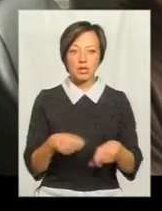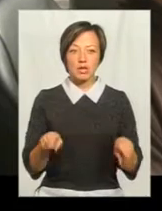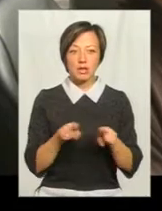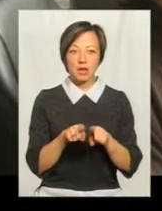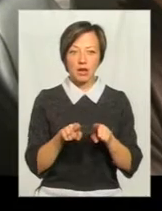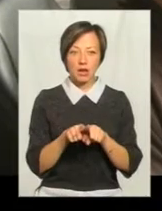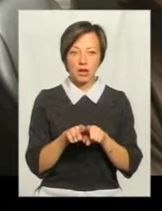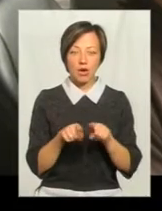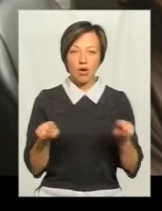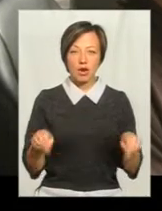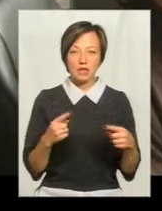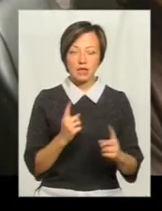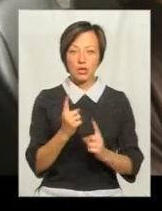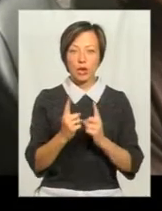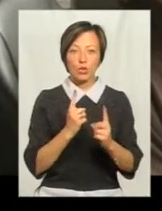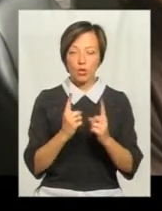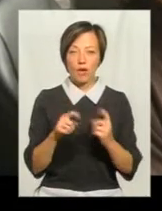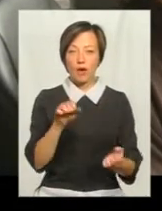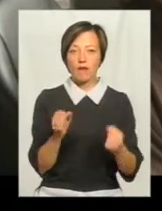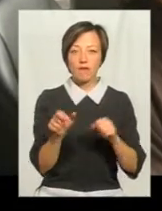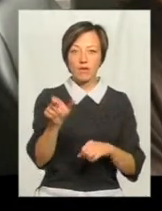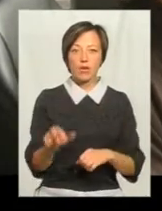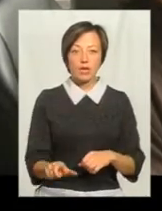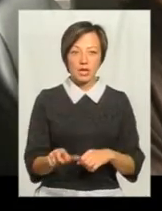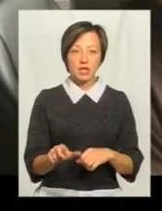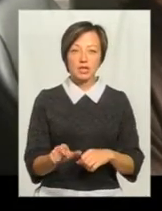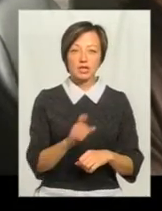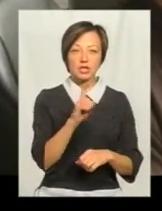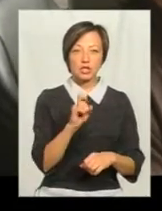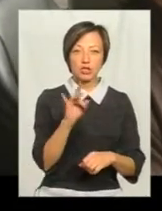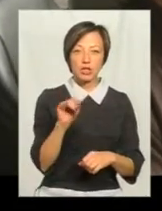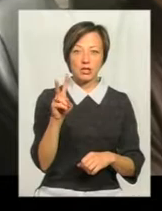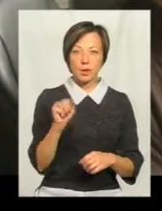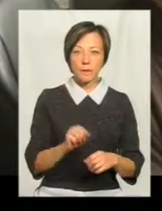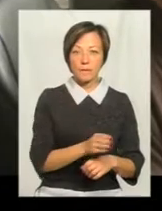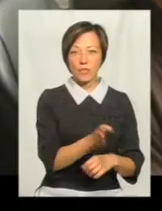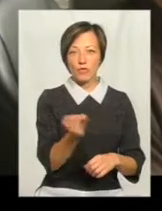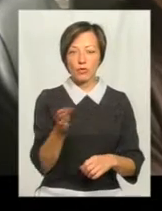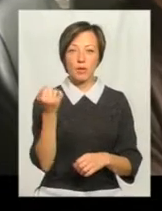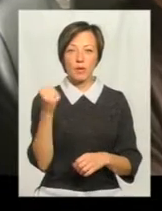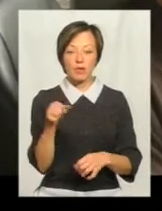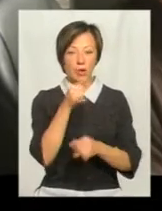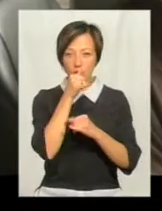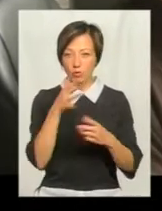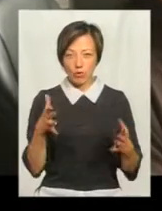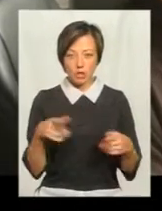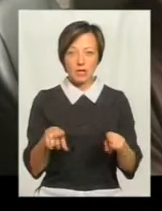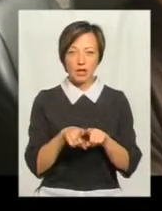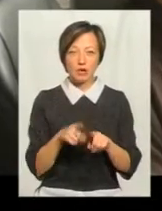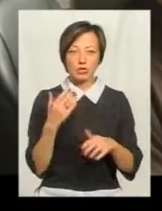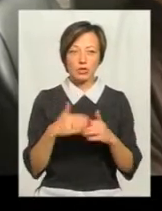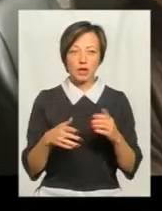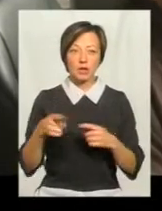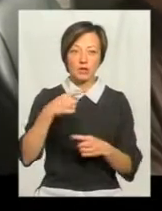організація руху, що водій Заречанську повернути на перемоги не може. А так, як й може